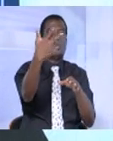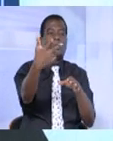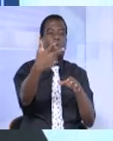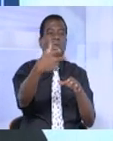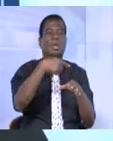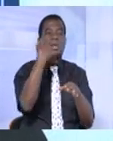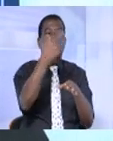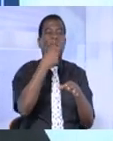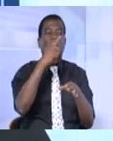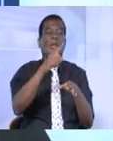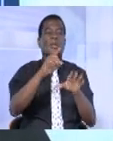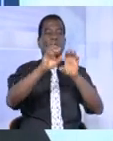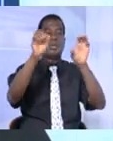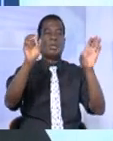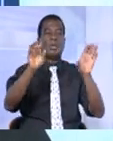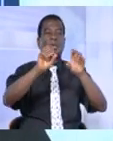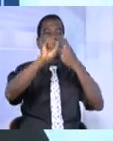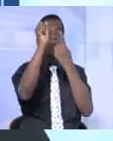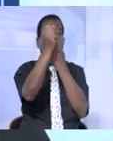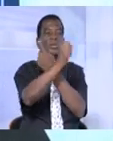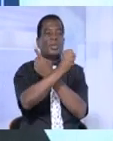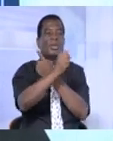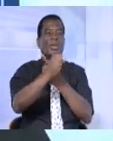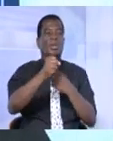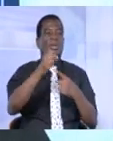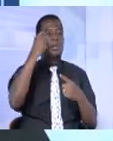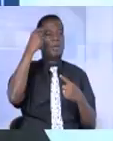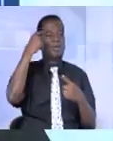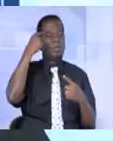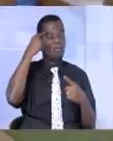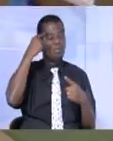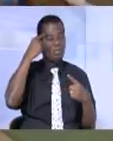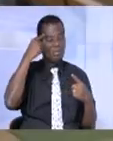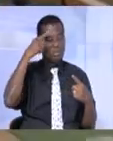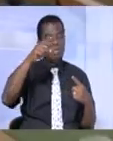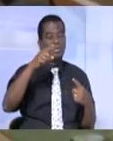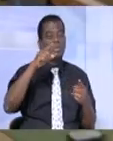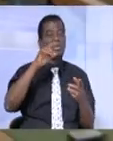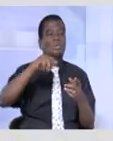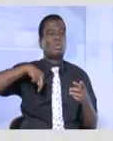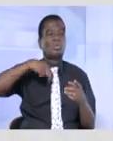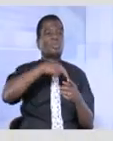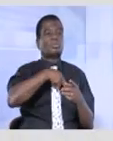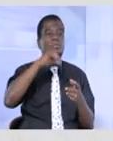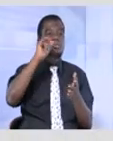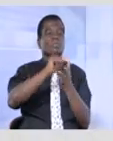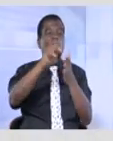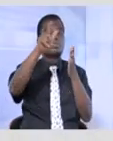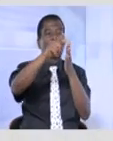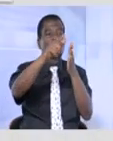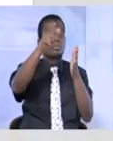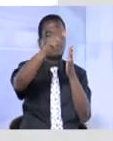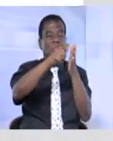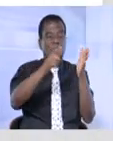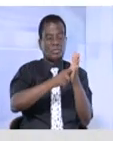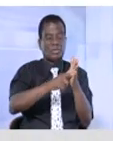une situation éloquente pour étayer des actes de terrorisme. Cette loi s'applique aussi à tout individu